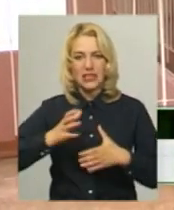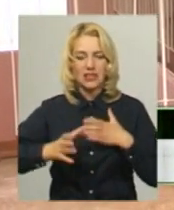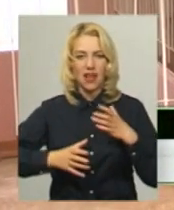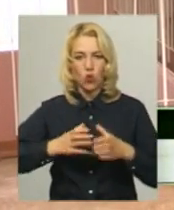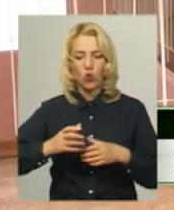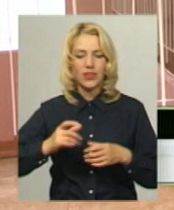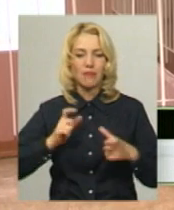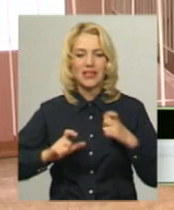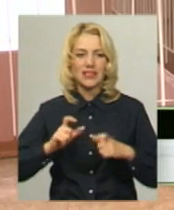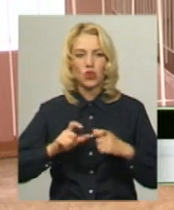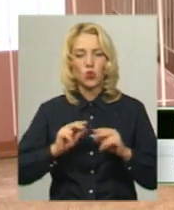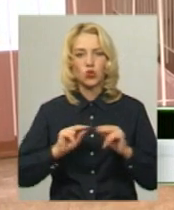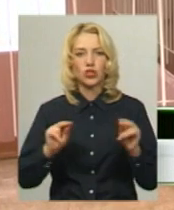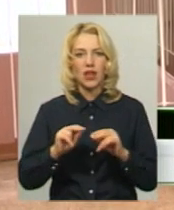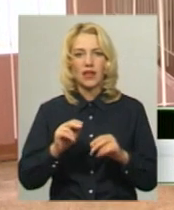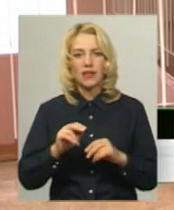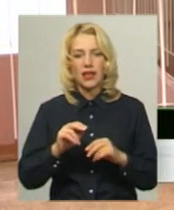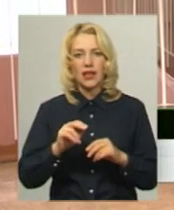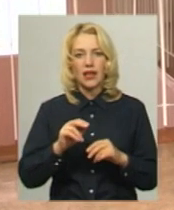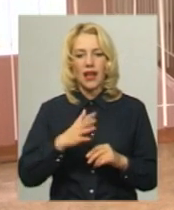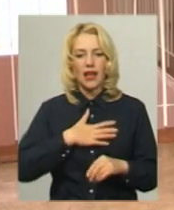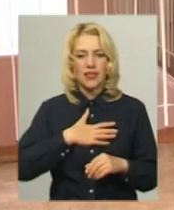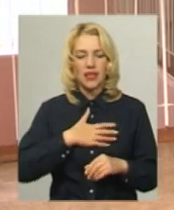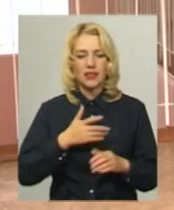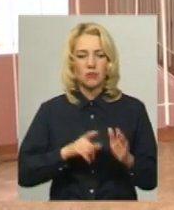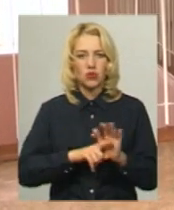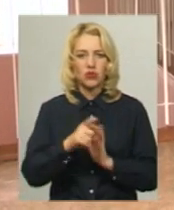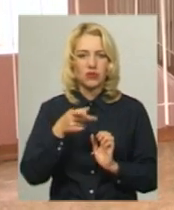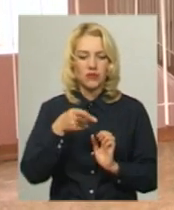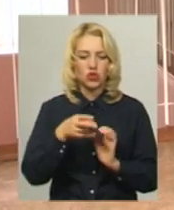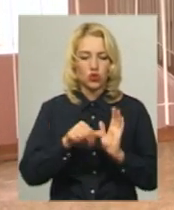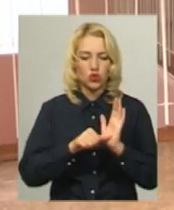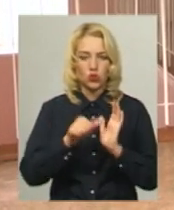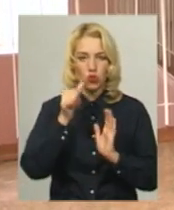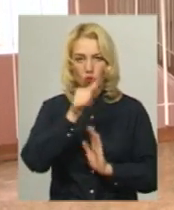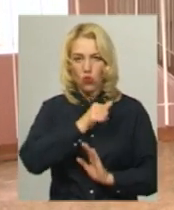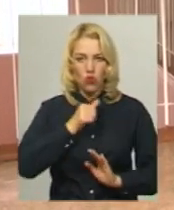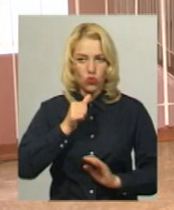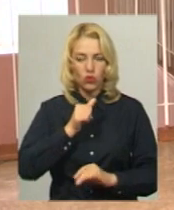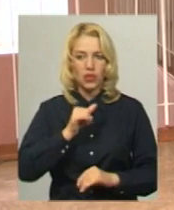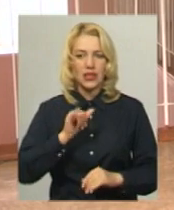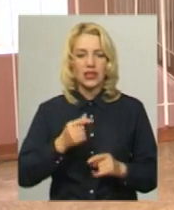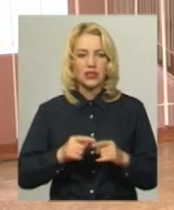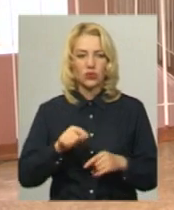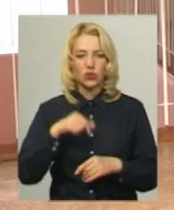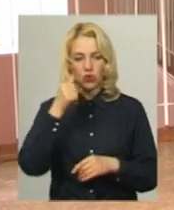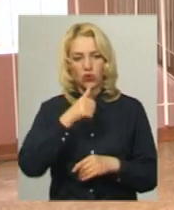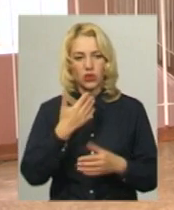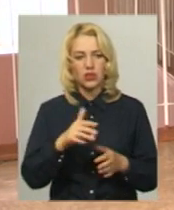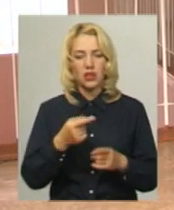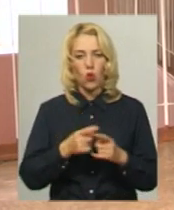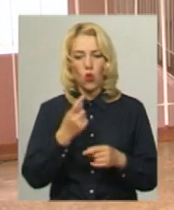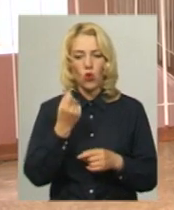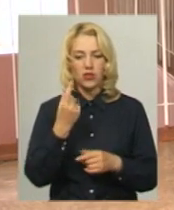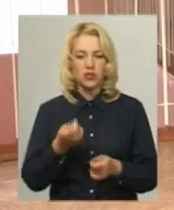інститутом вчителів Канади вже з 2006 року. І цього року це одинадцятий